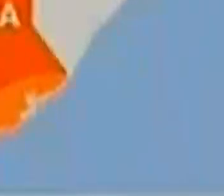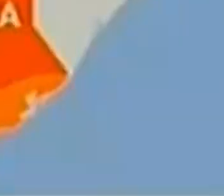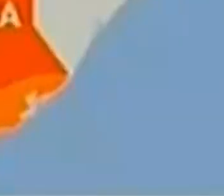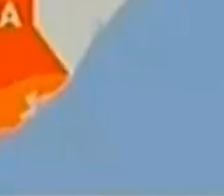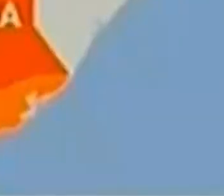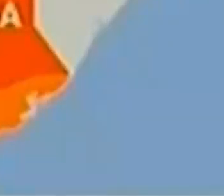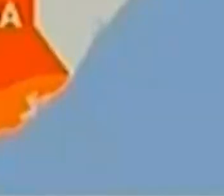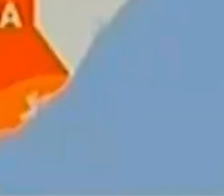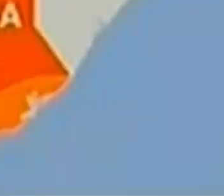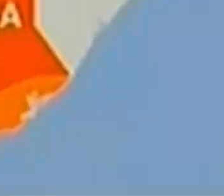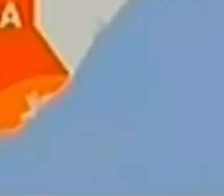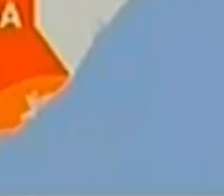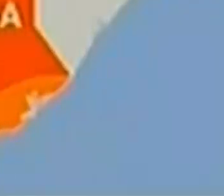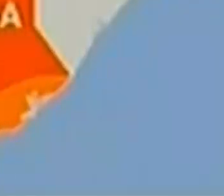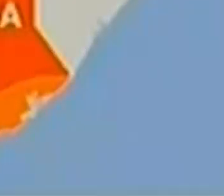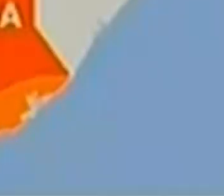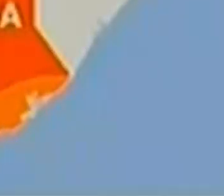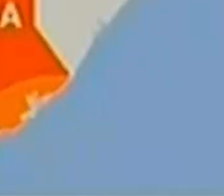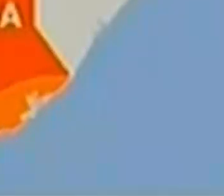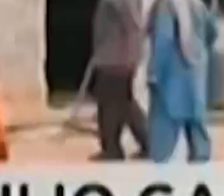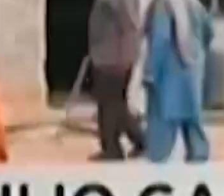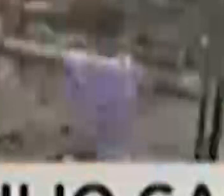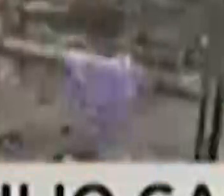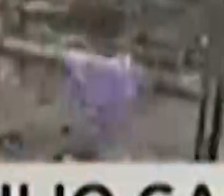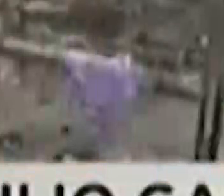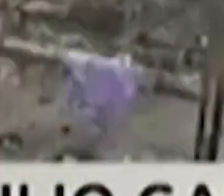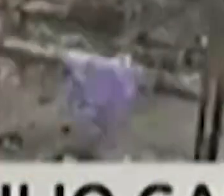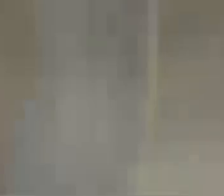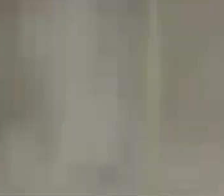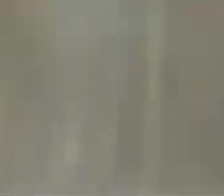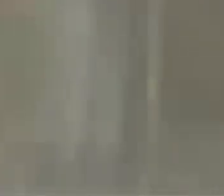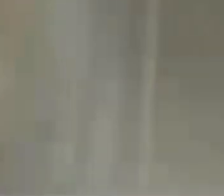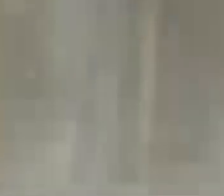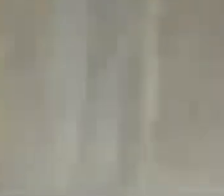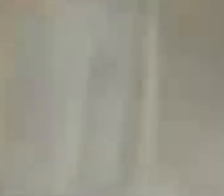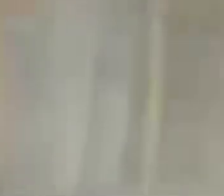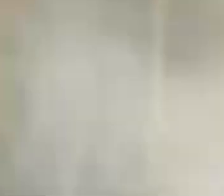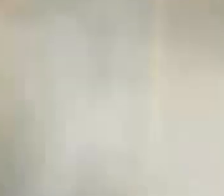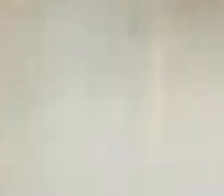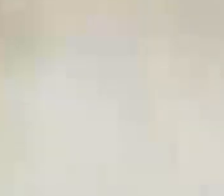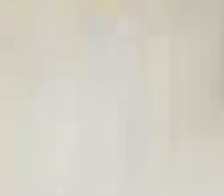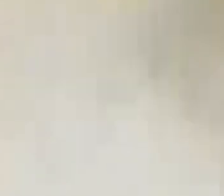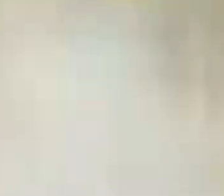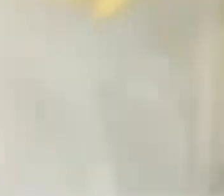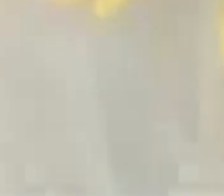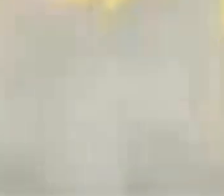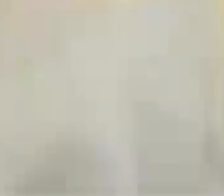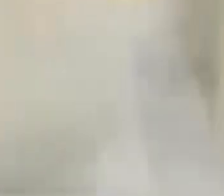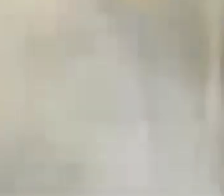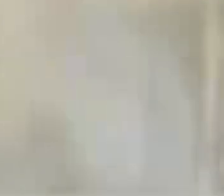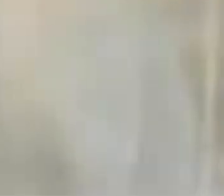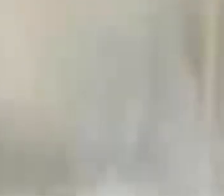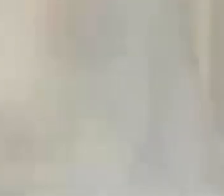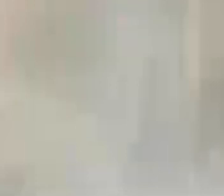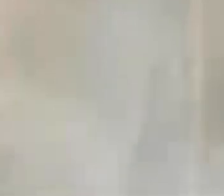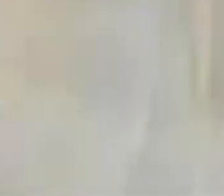Watu wa tatu wa mekufa na wengine katha kujeruhiwa baada ya watu wa naodaiwa kuwa wanamgambo wa Al-Shabaab kufa mia